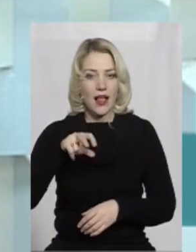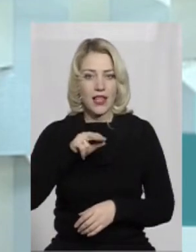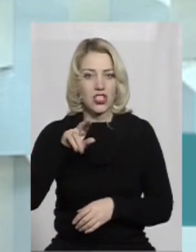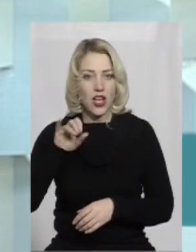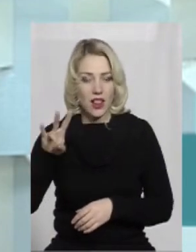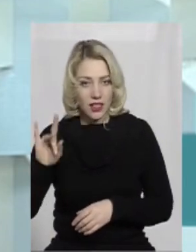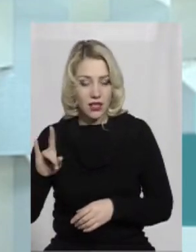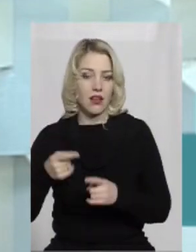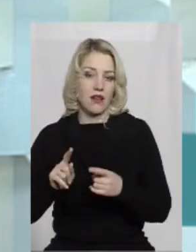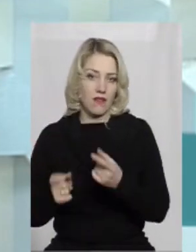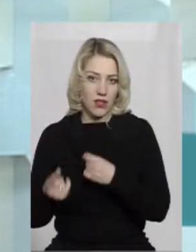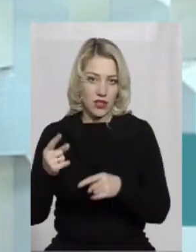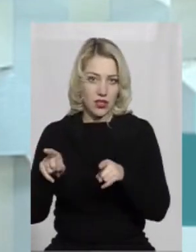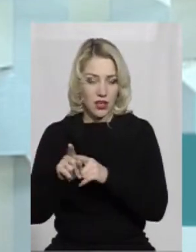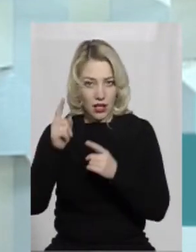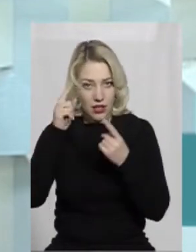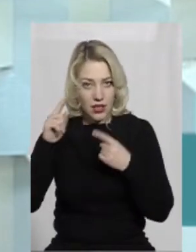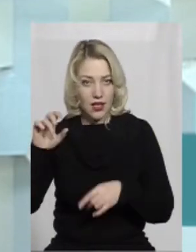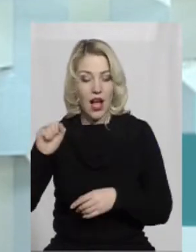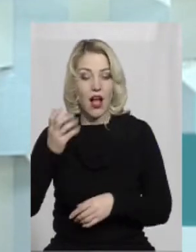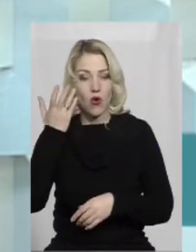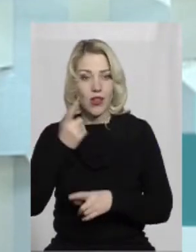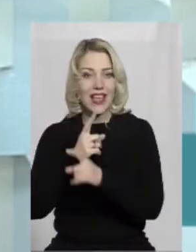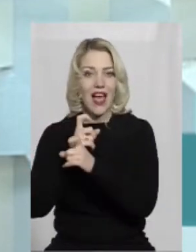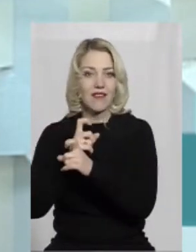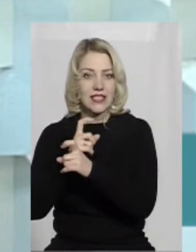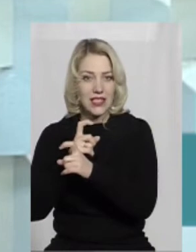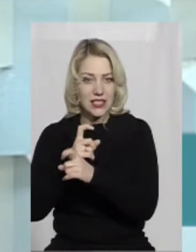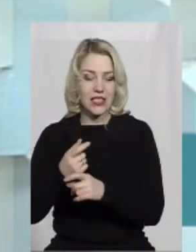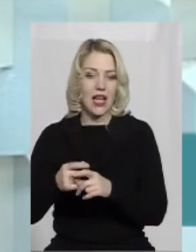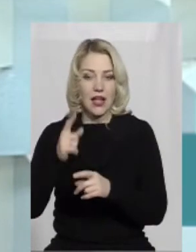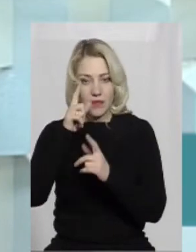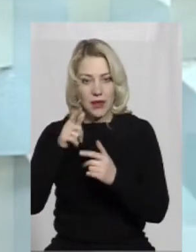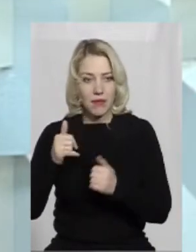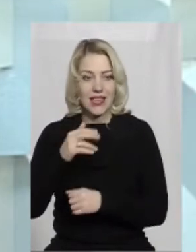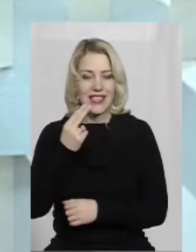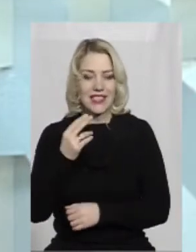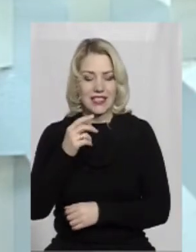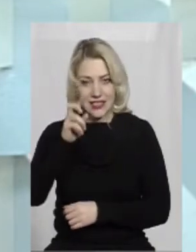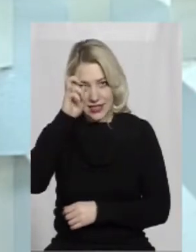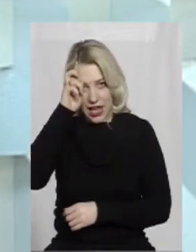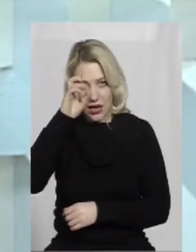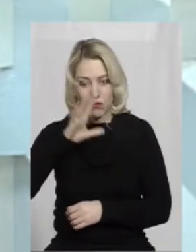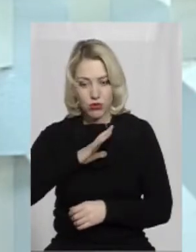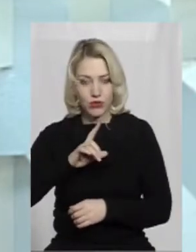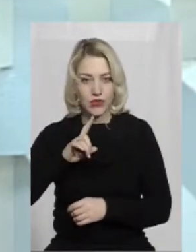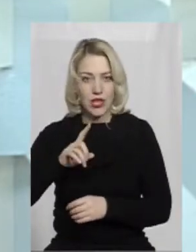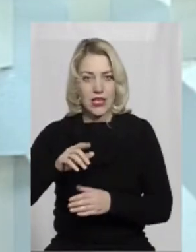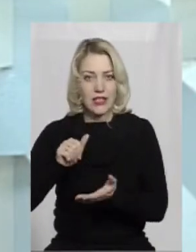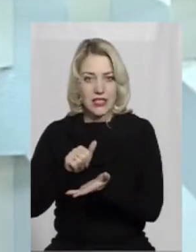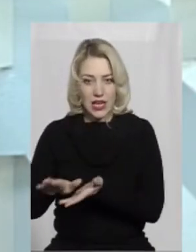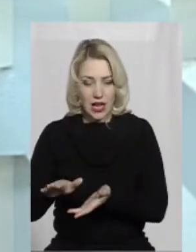ця ідея. А коли вже цісар Австрійської імперії зрікався при розвалі імперії, він видав маніфест,